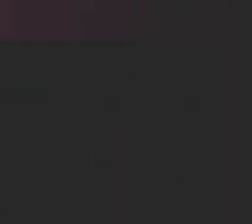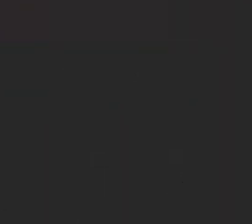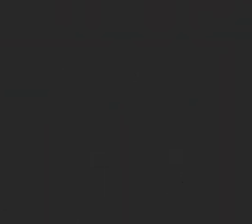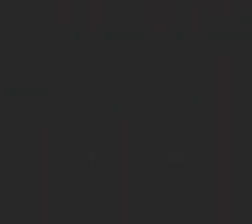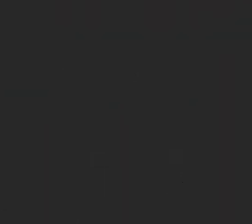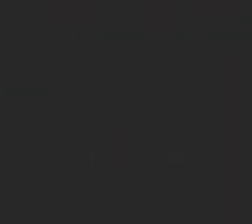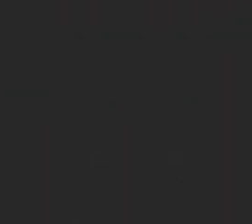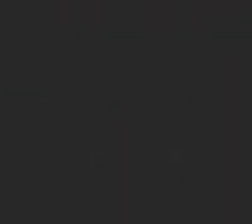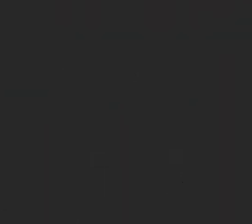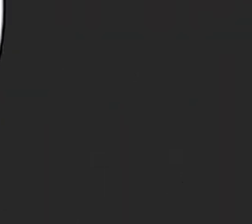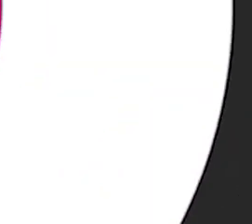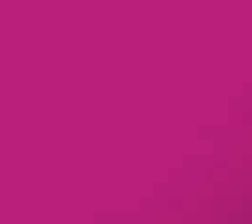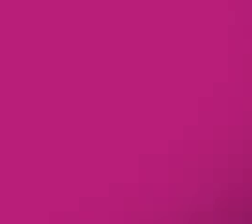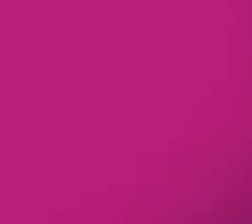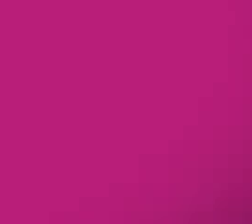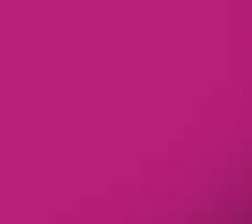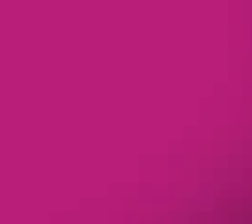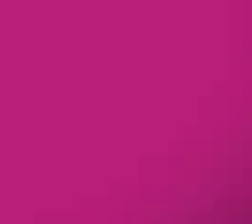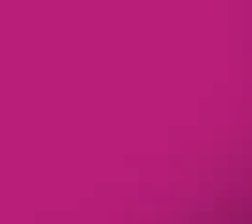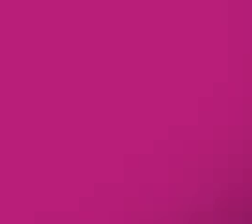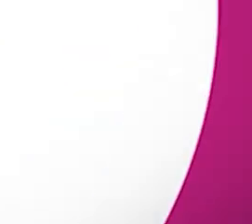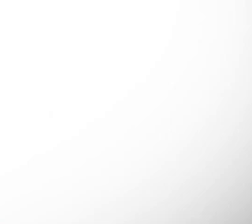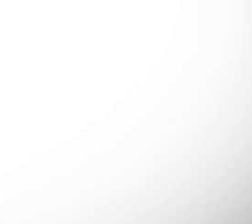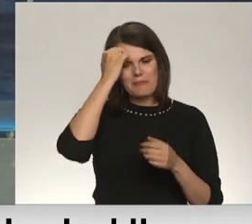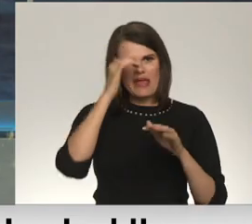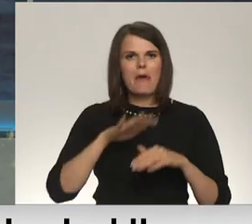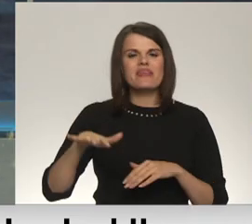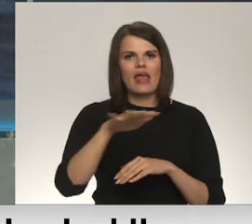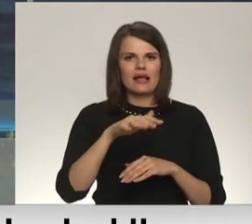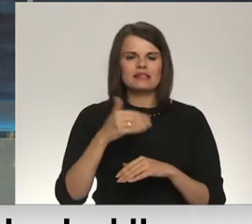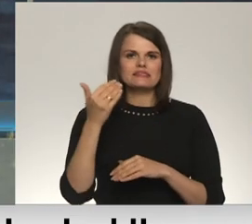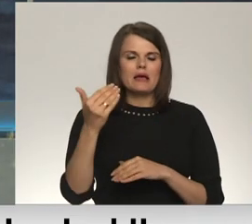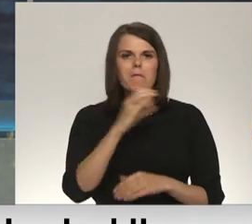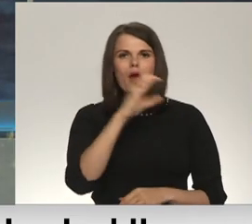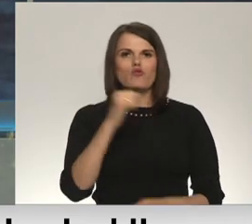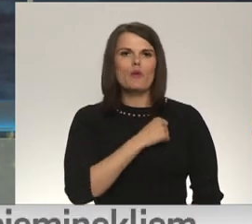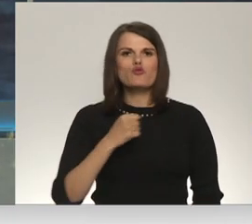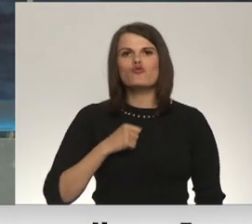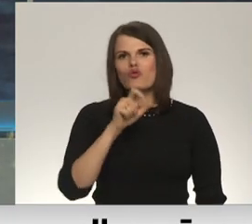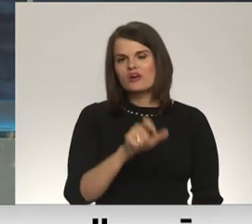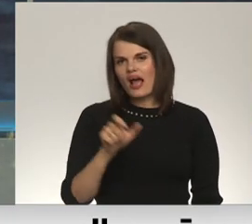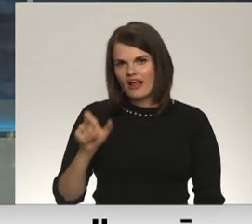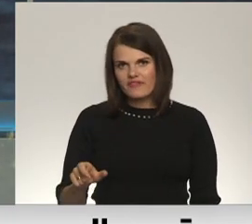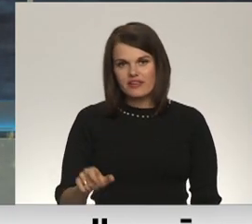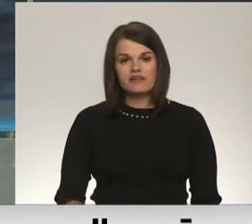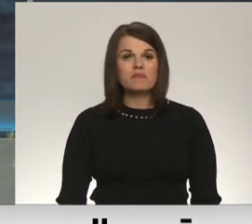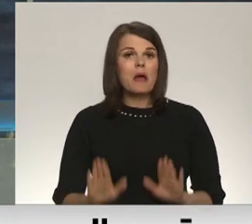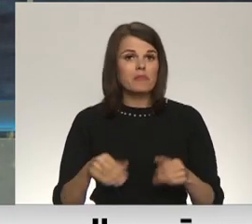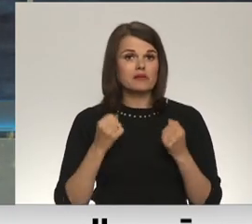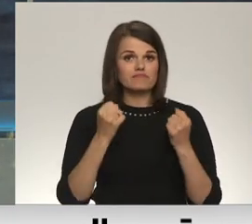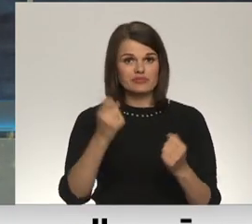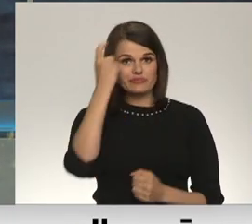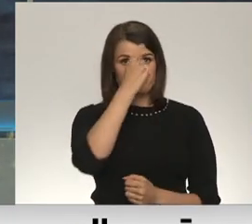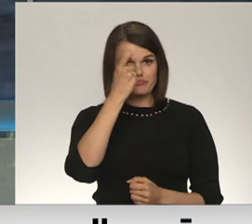Re! Viss ēters ir te! Par sešanos pie autos tūras alkoholreibumā